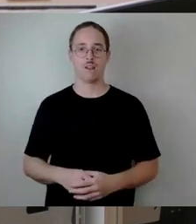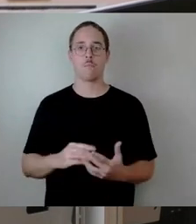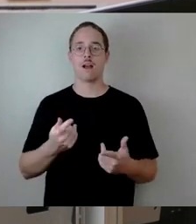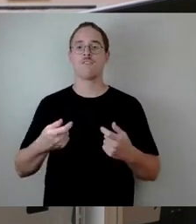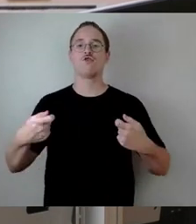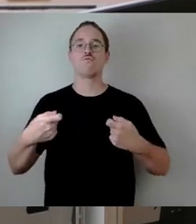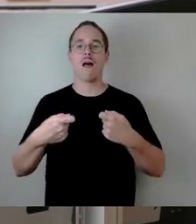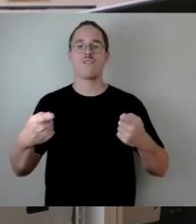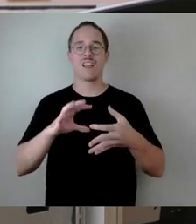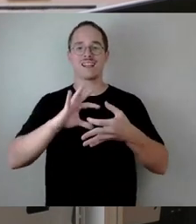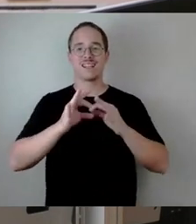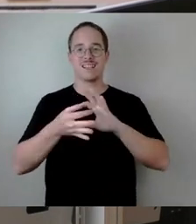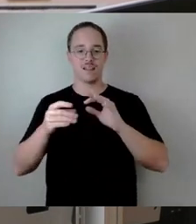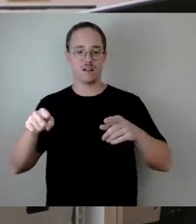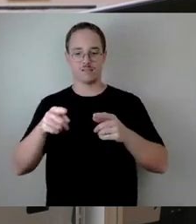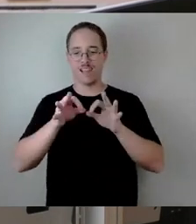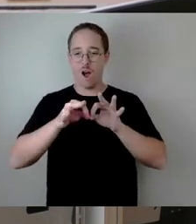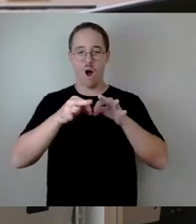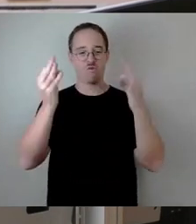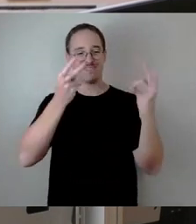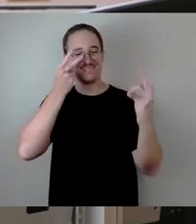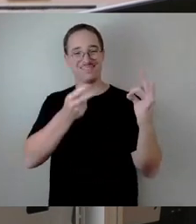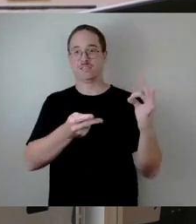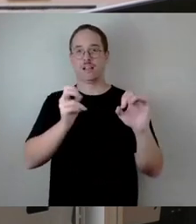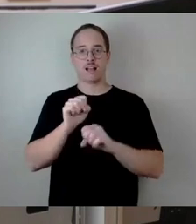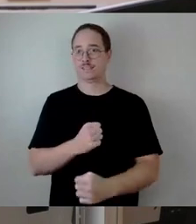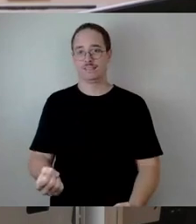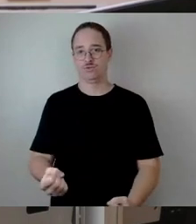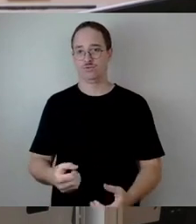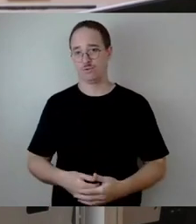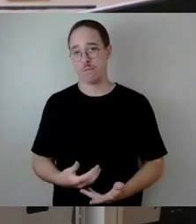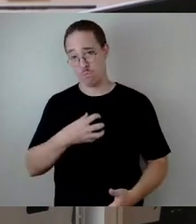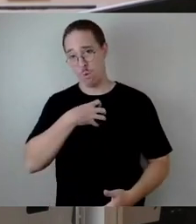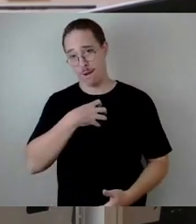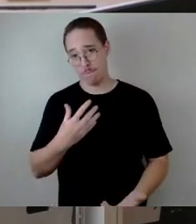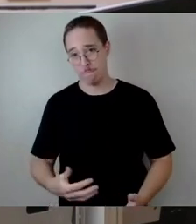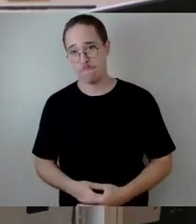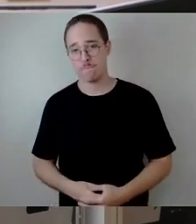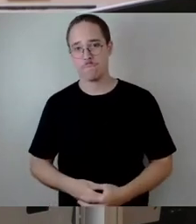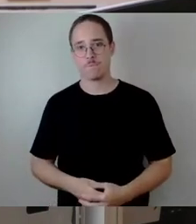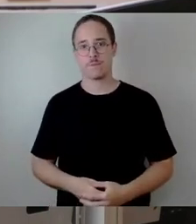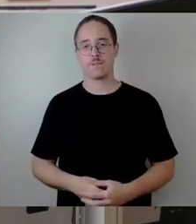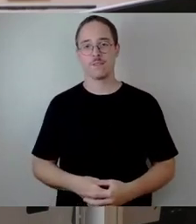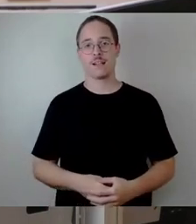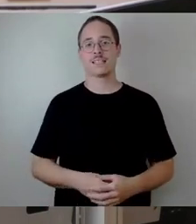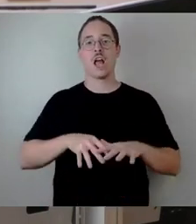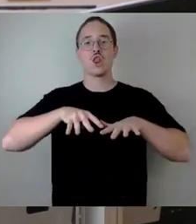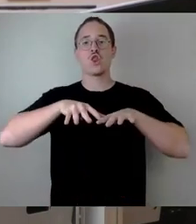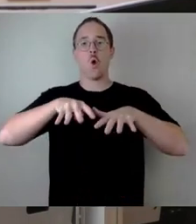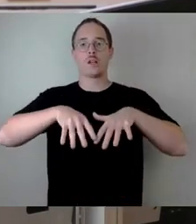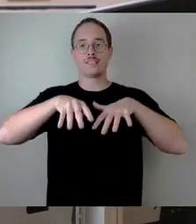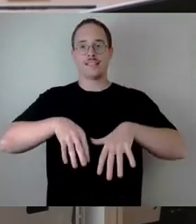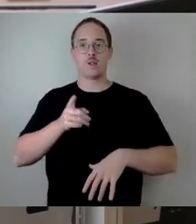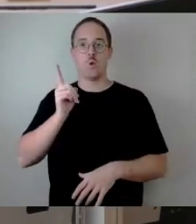Das ist das Problem. Wir haben hier 1996 eine grundlegende Sanierung der Brücke